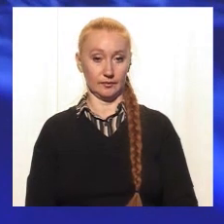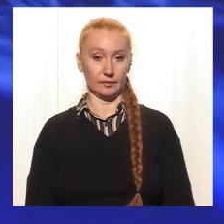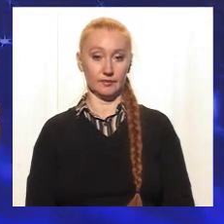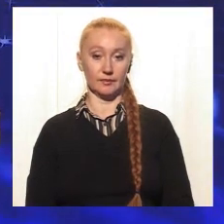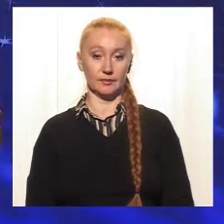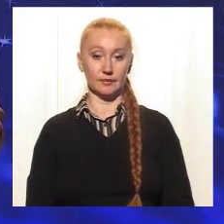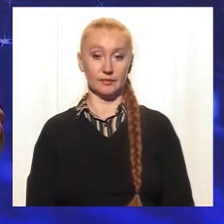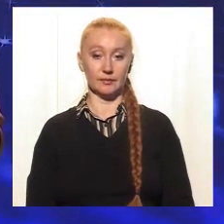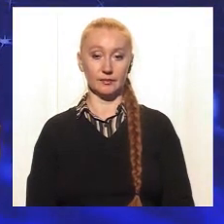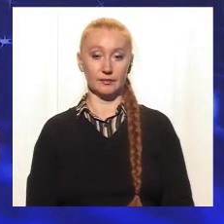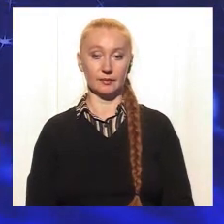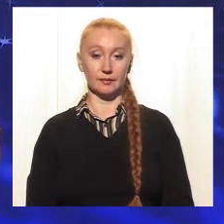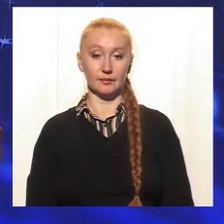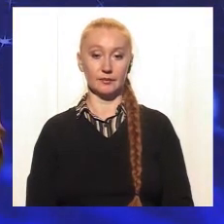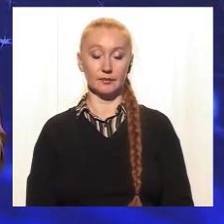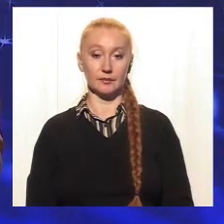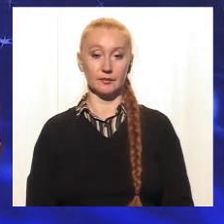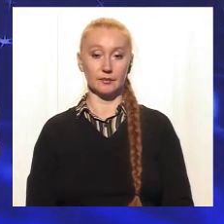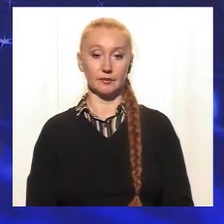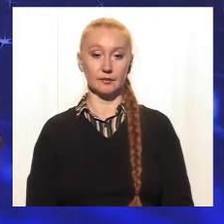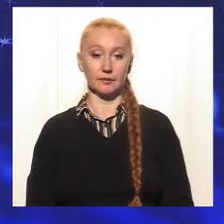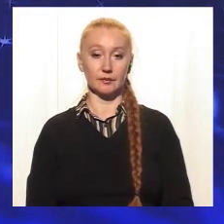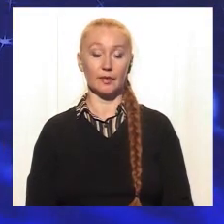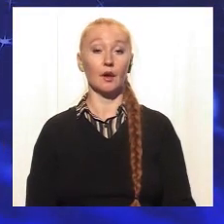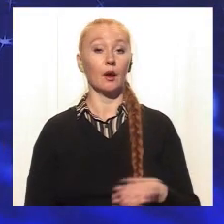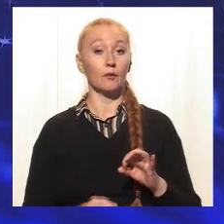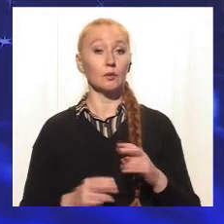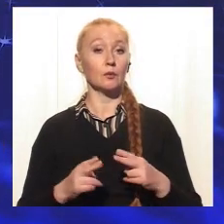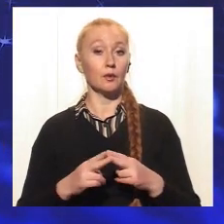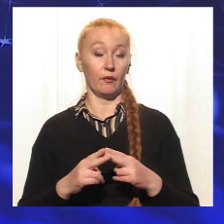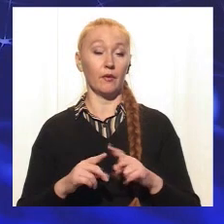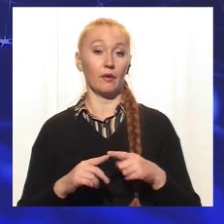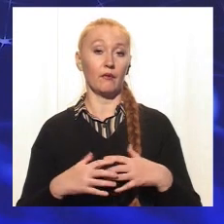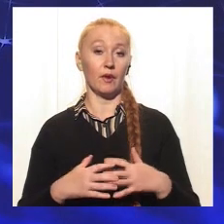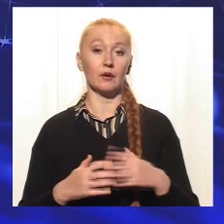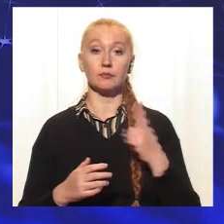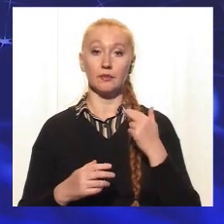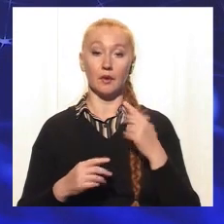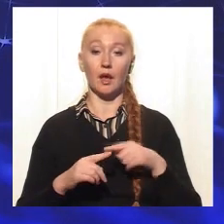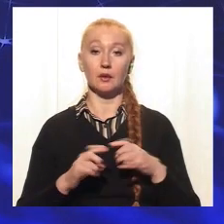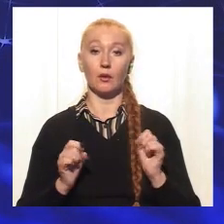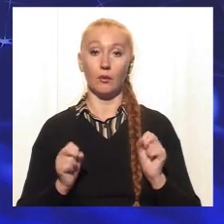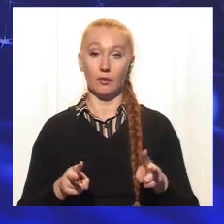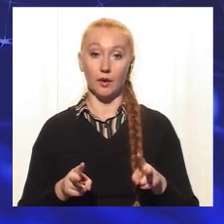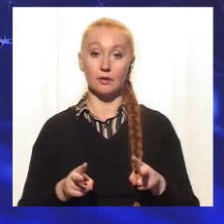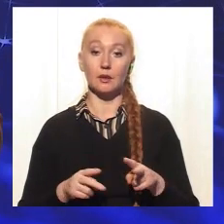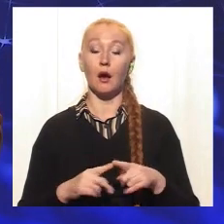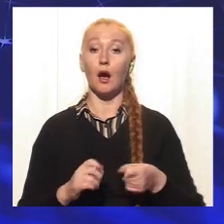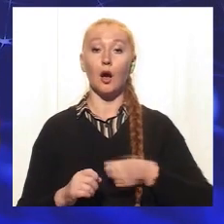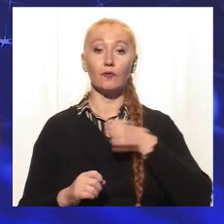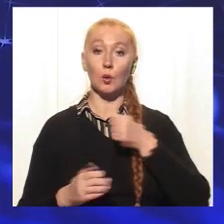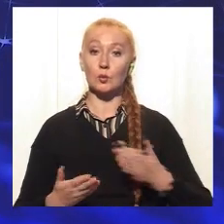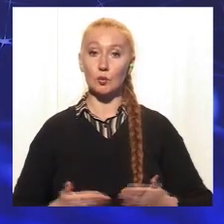Это все должно по накатанной. Говоримо про то, что перерывать вагитность у подросткового веке небезопасно, а у